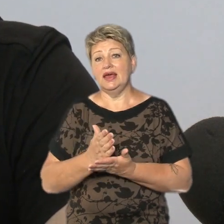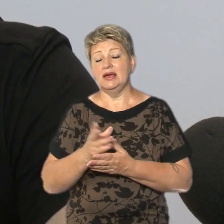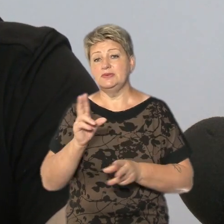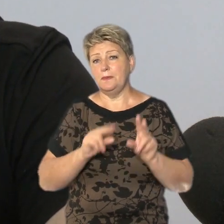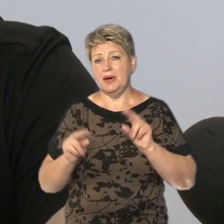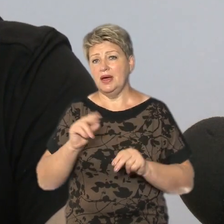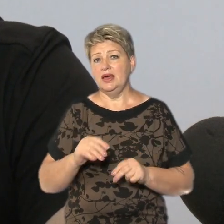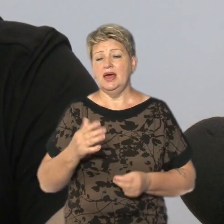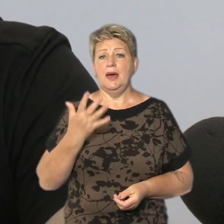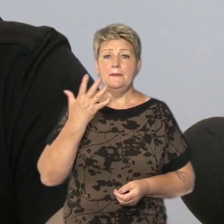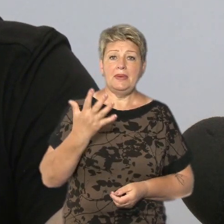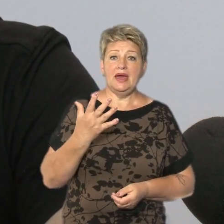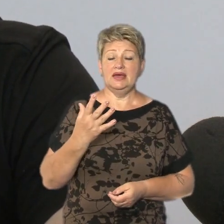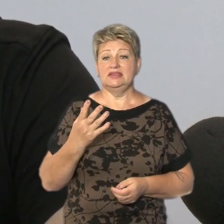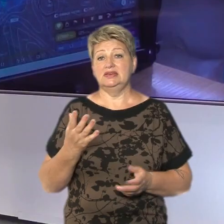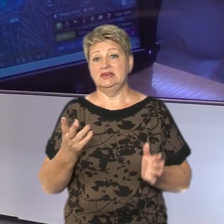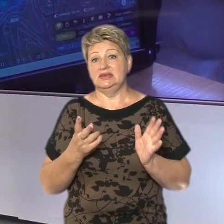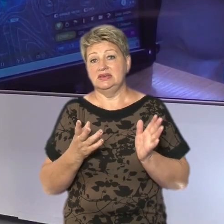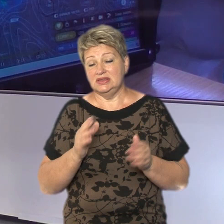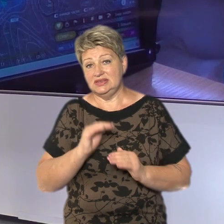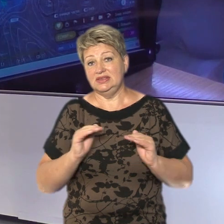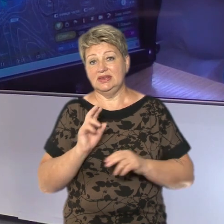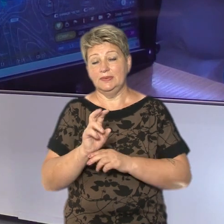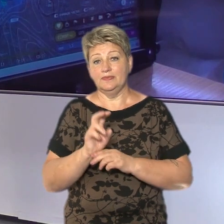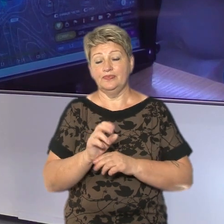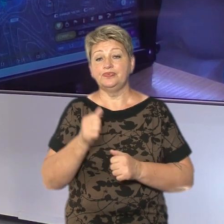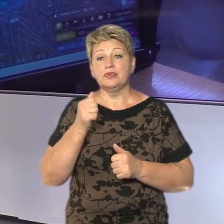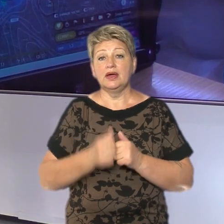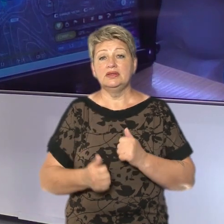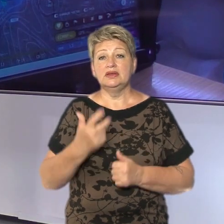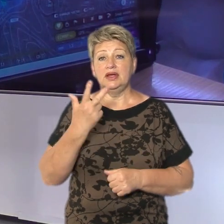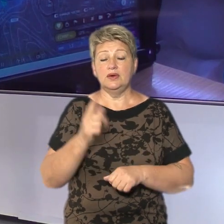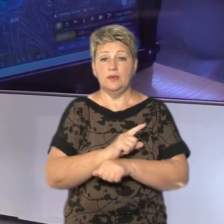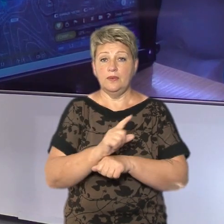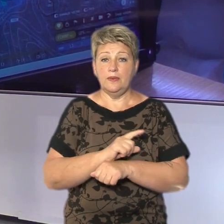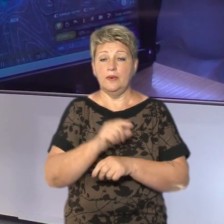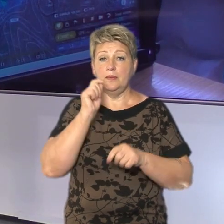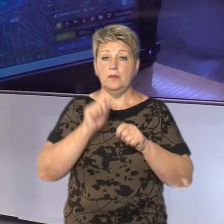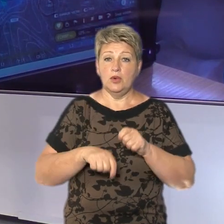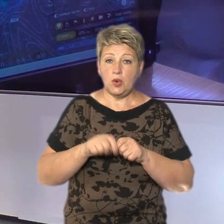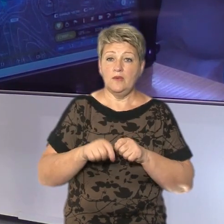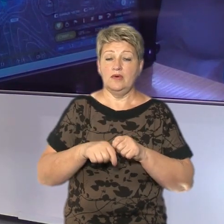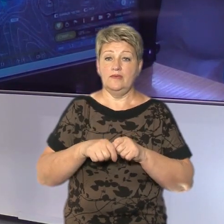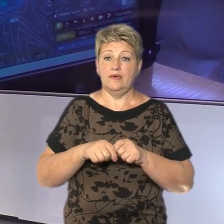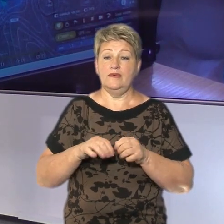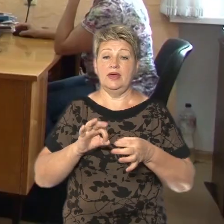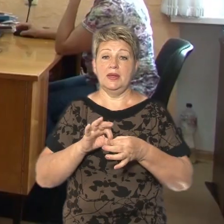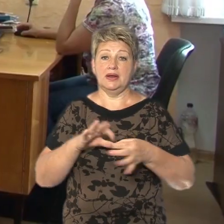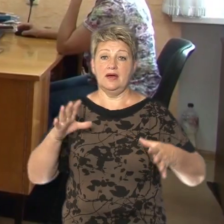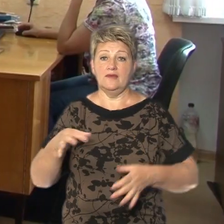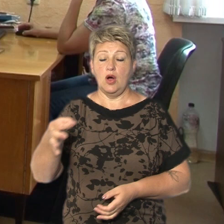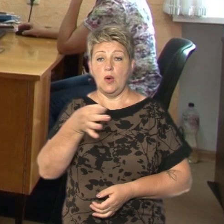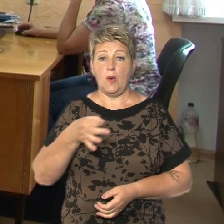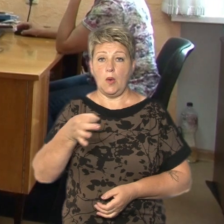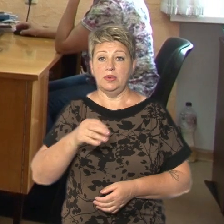5 сіл, які будуть туди ходити, дітки. Що три години вимірюють рівень радіації в області. Працівники Черкаського гідрометеорологічного